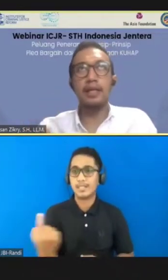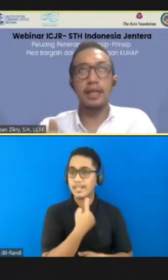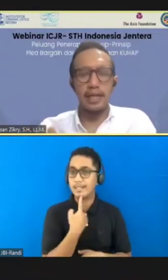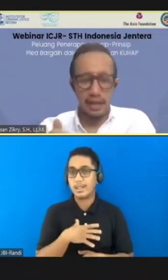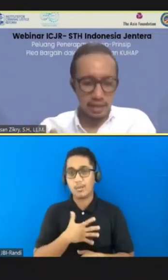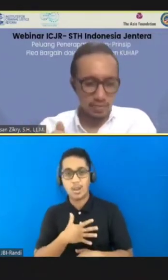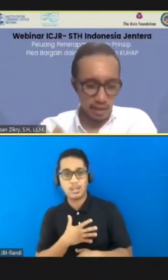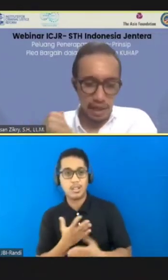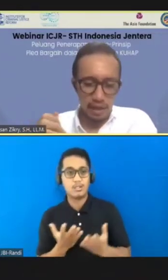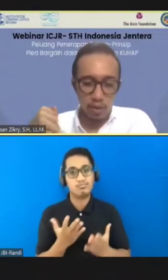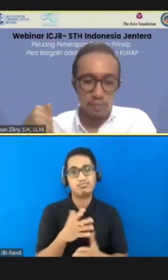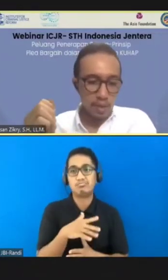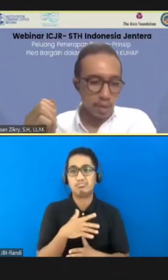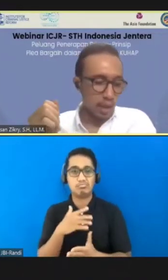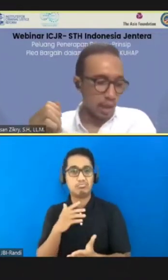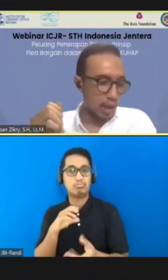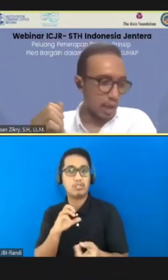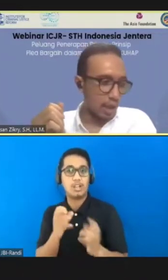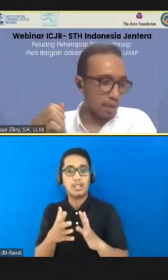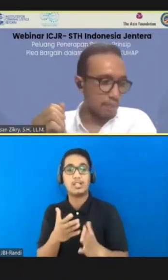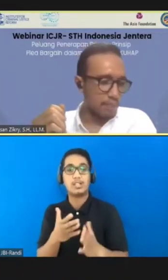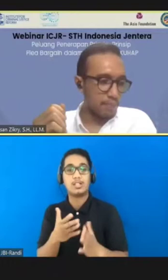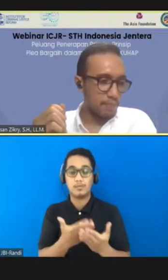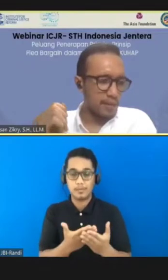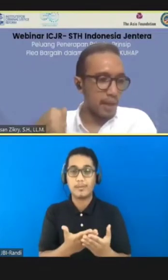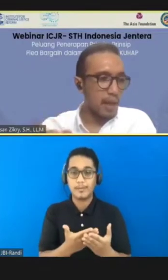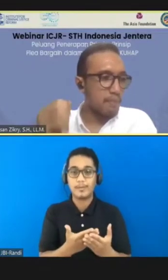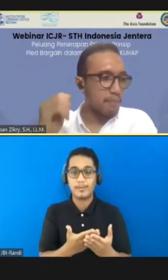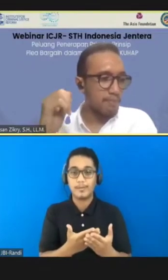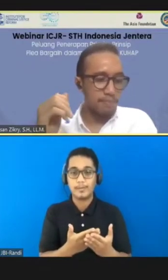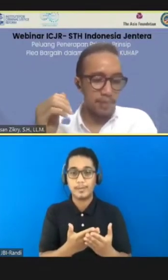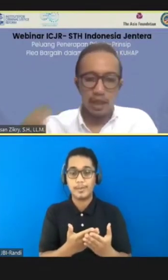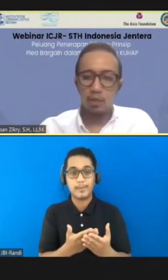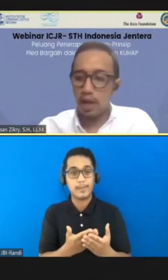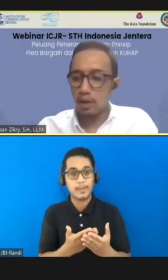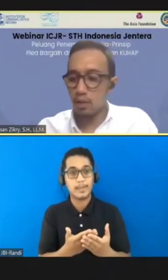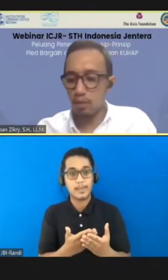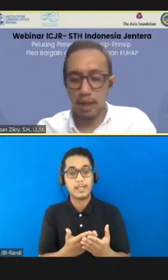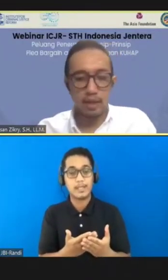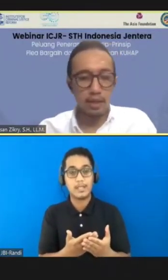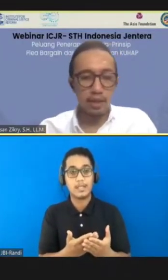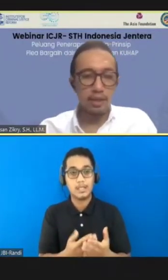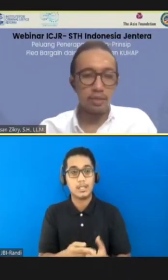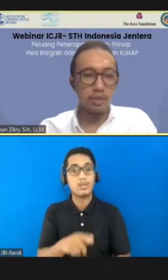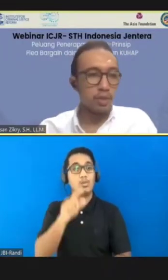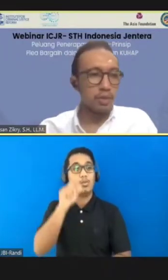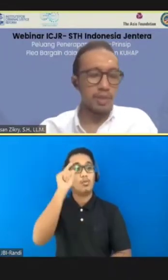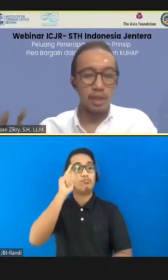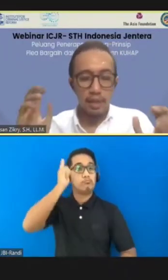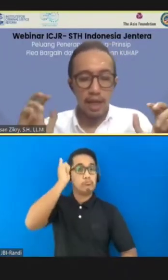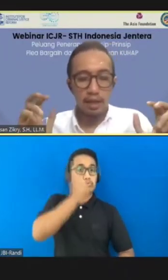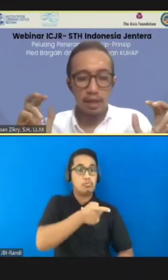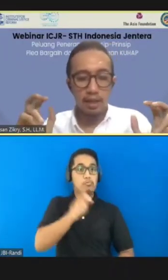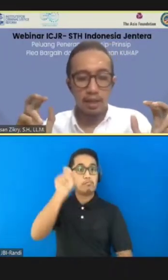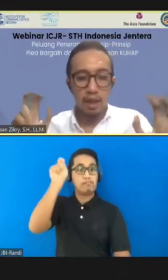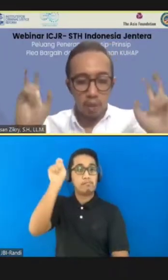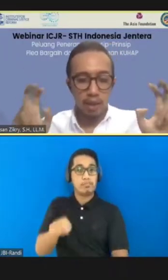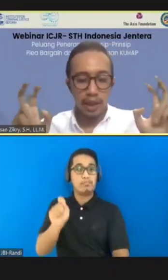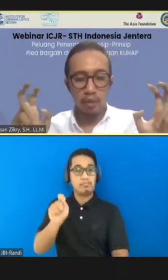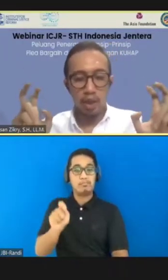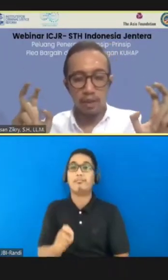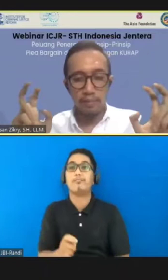Ini kan praktik yang terjadi sebenarnya, yaitu di mana penjatuhan hukuman itu bisa dibilang